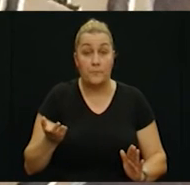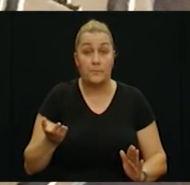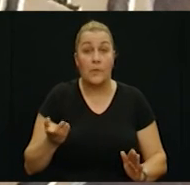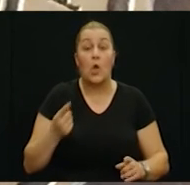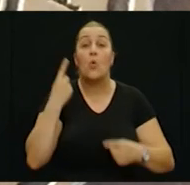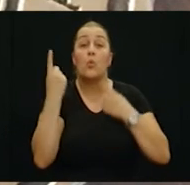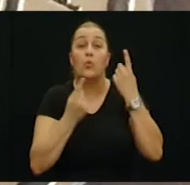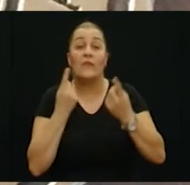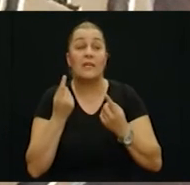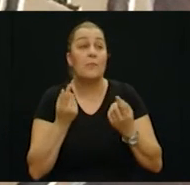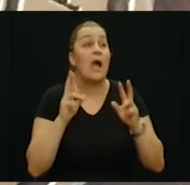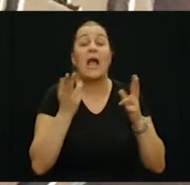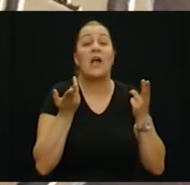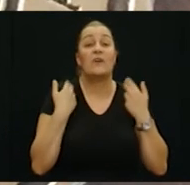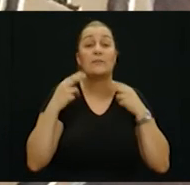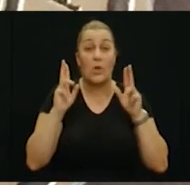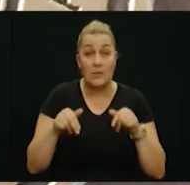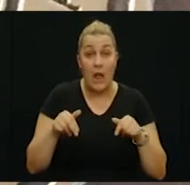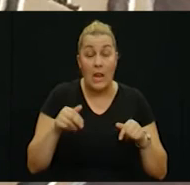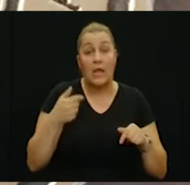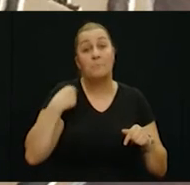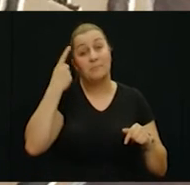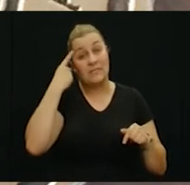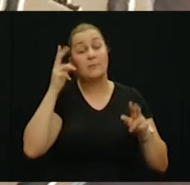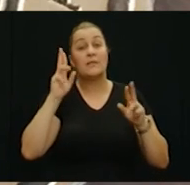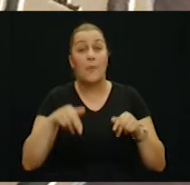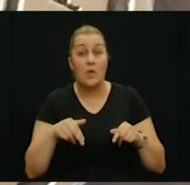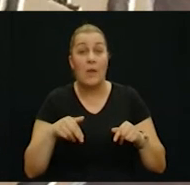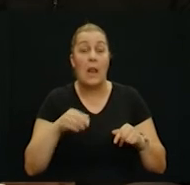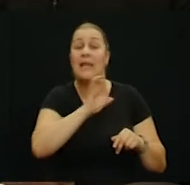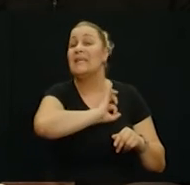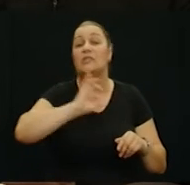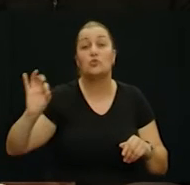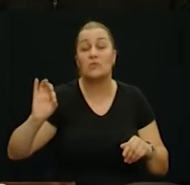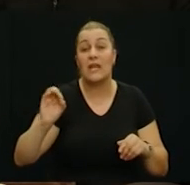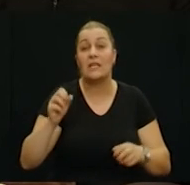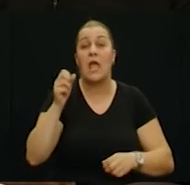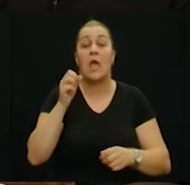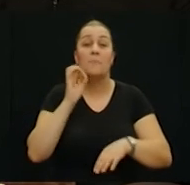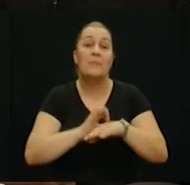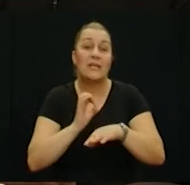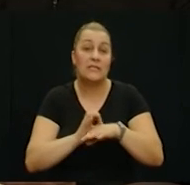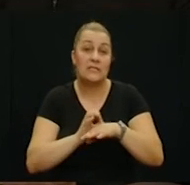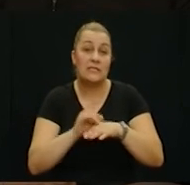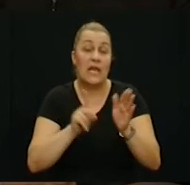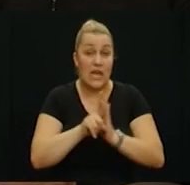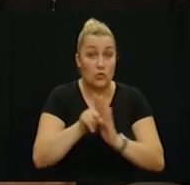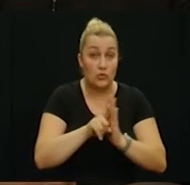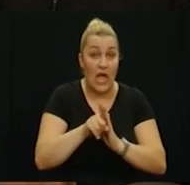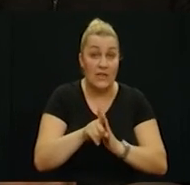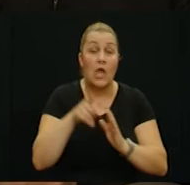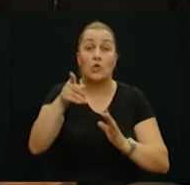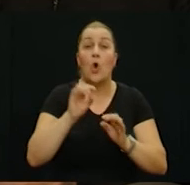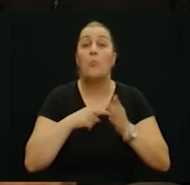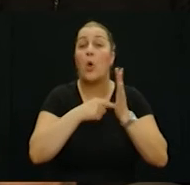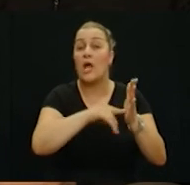trudili u uvjetima kakve smo imali mislim da smo imali izuzetne medicinske rezultate i to pokazuju